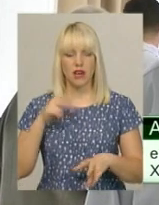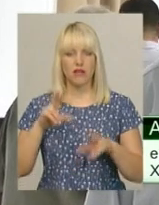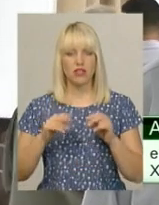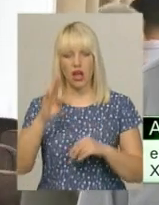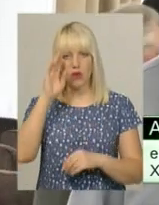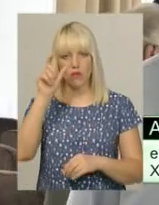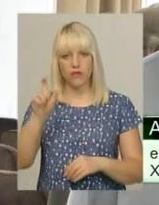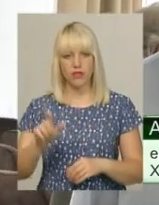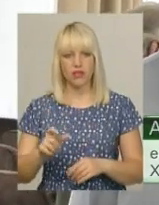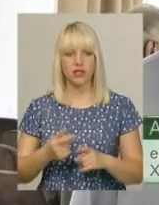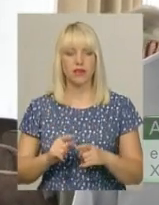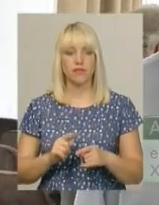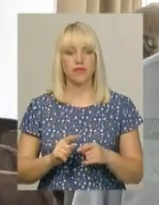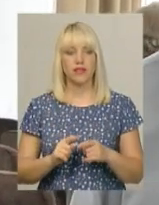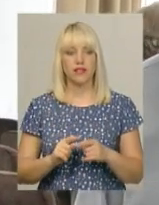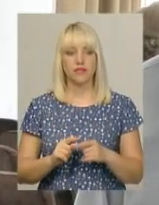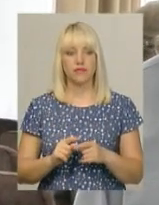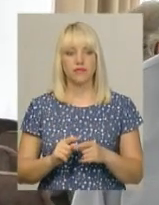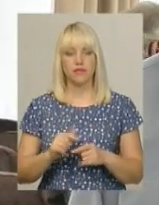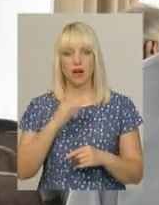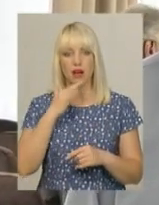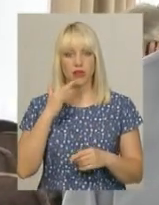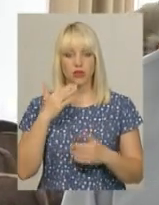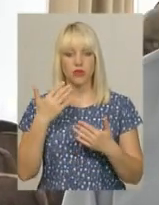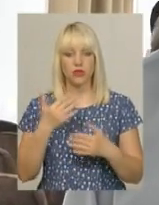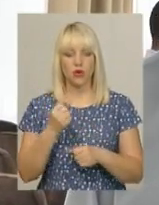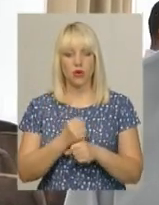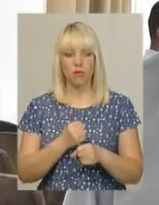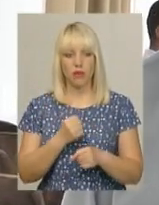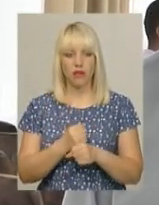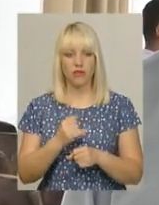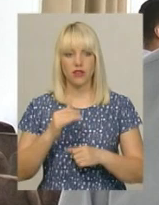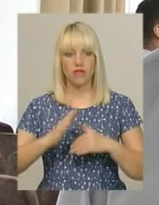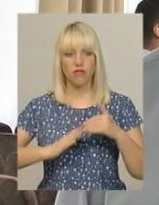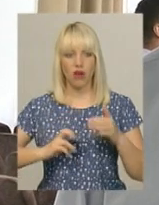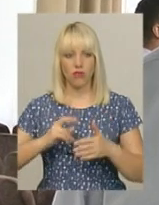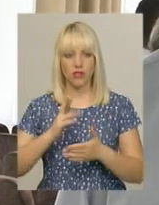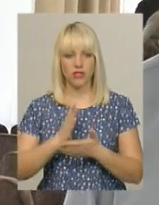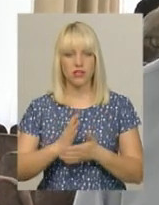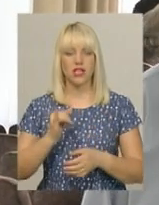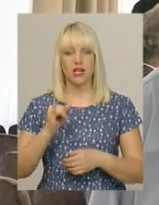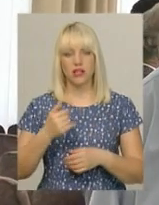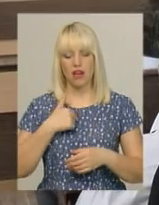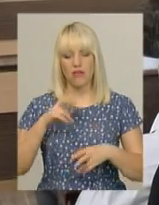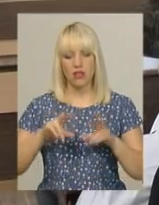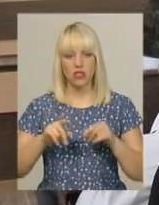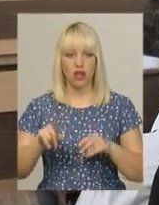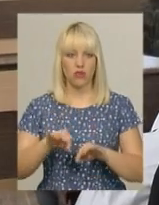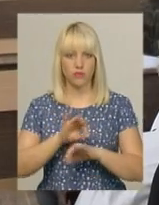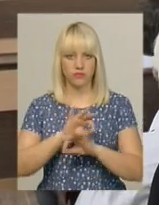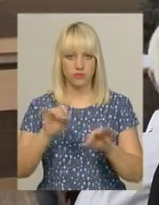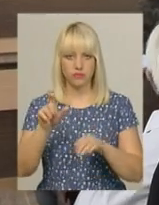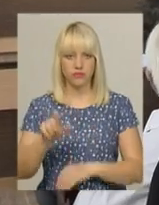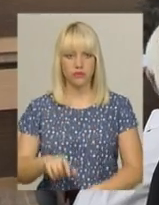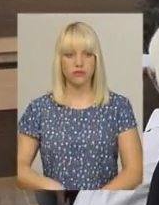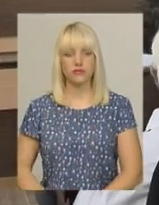не збирається за свій молодий вік. Він сьогодні багато вже зробив, він досить фаховий, хайвець хороший і я вважаю, що досить достойна заміна. Тетяна Пресикар,